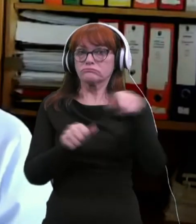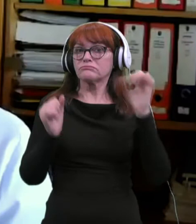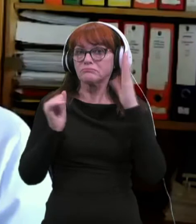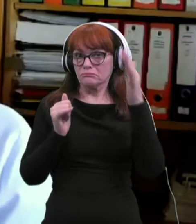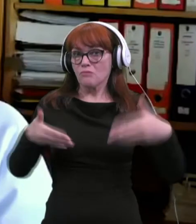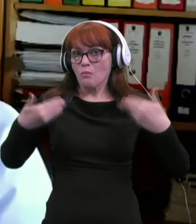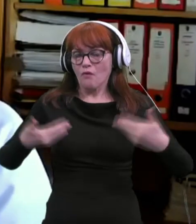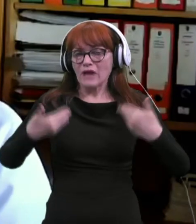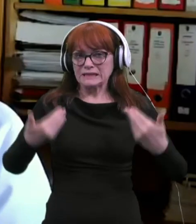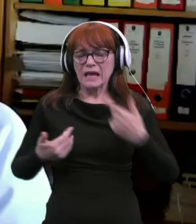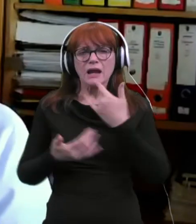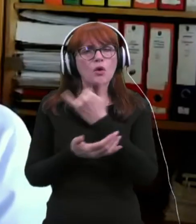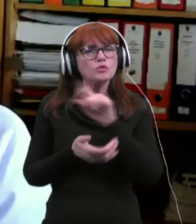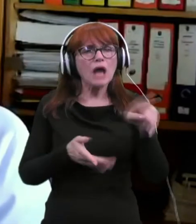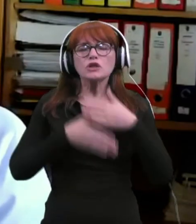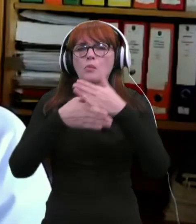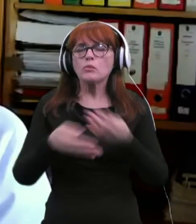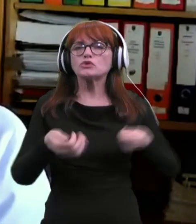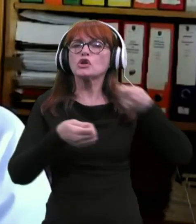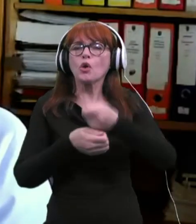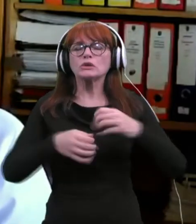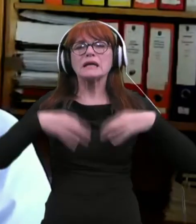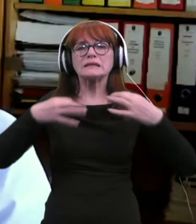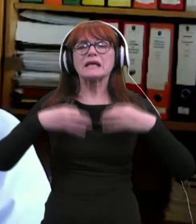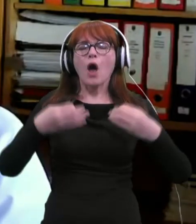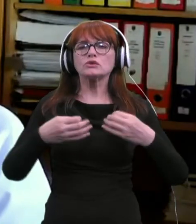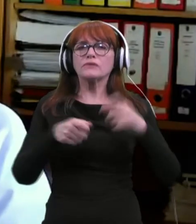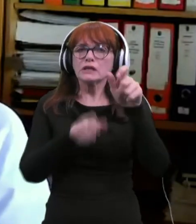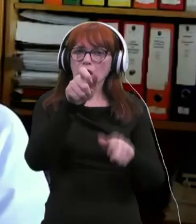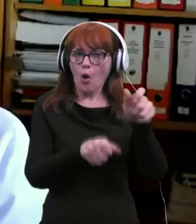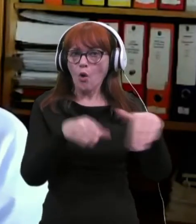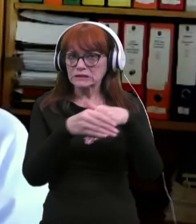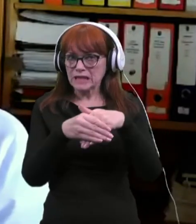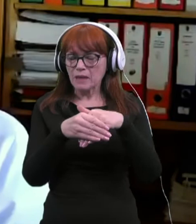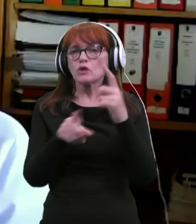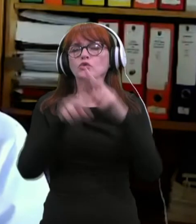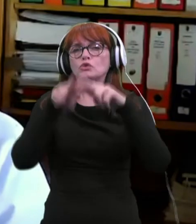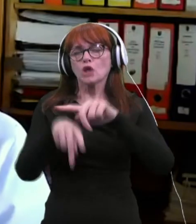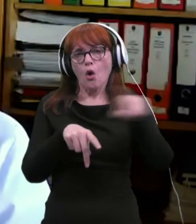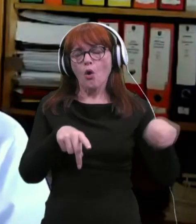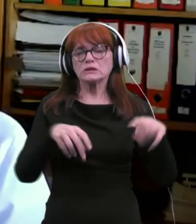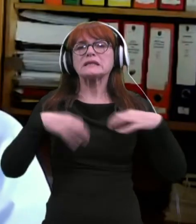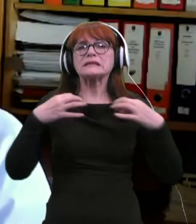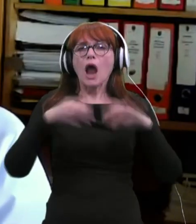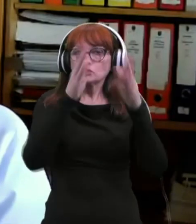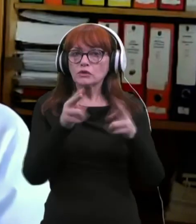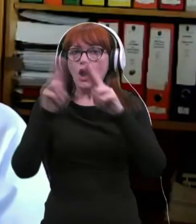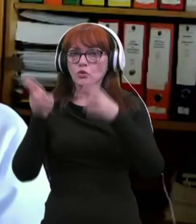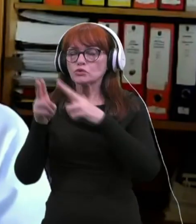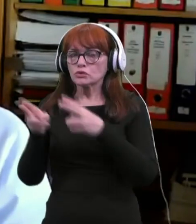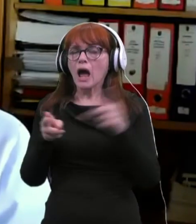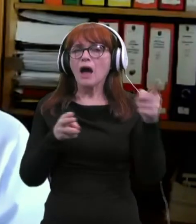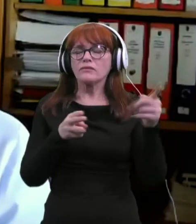veseli vsakešnje pomoči dodatnega zdravstvenega kadra in prosimo tudi o starje zdravstvene ustanove, da